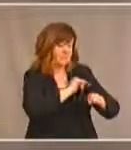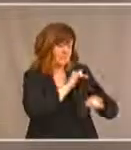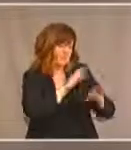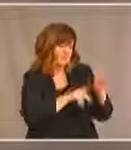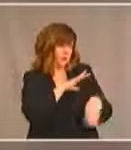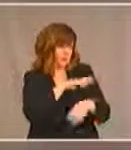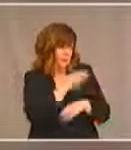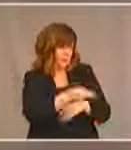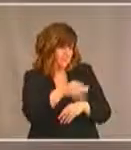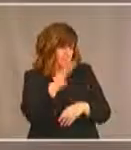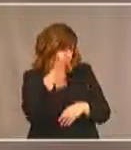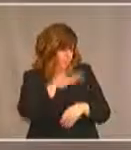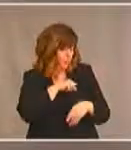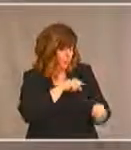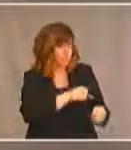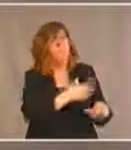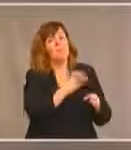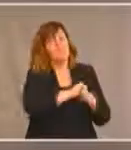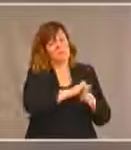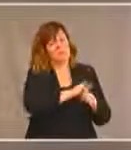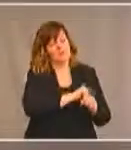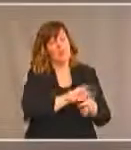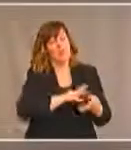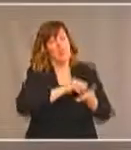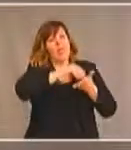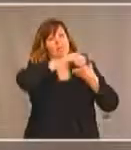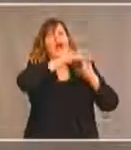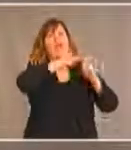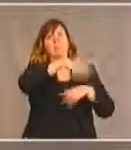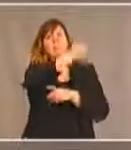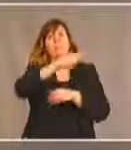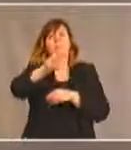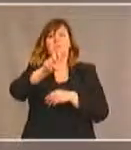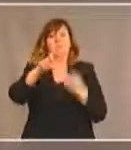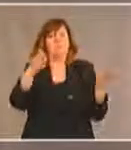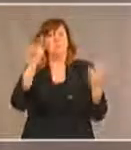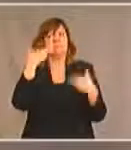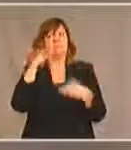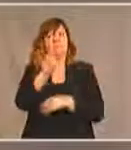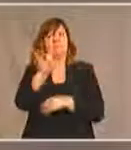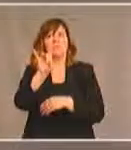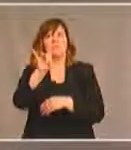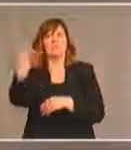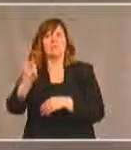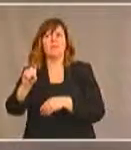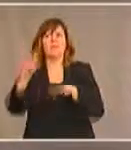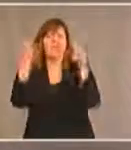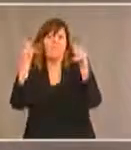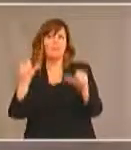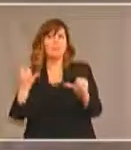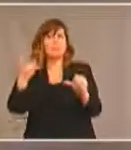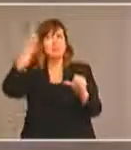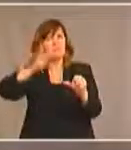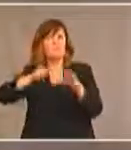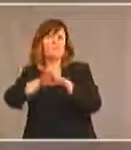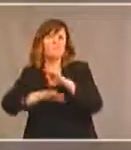leur chance d'être embauchées. Les tendances futures nous montrent que 78% des postes demanderont